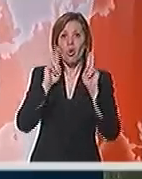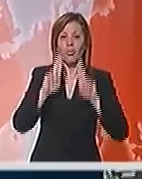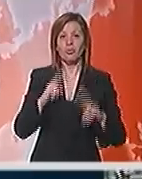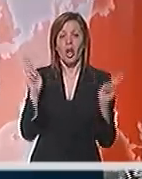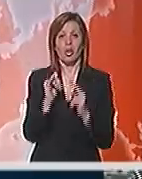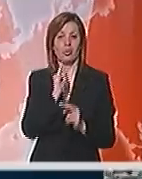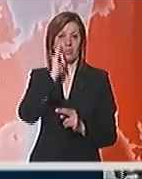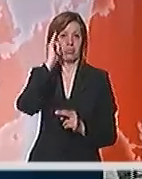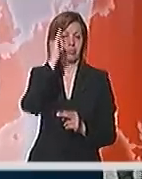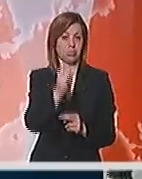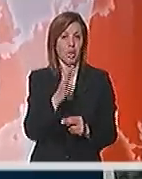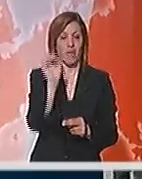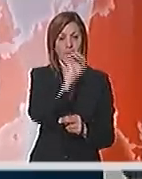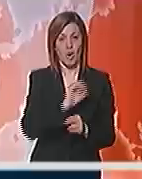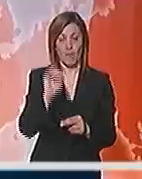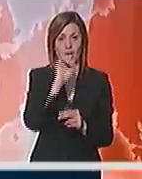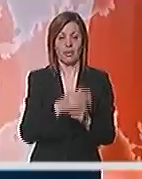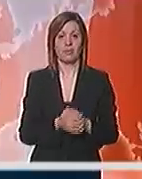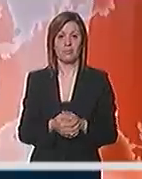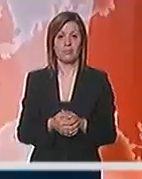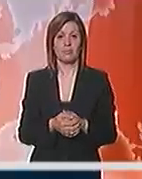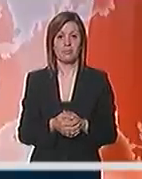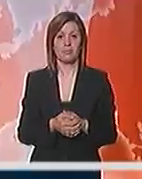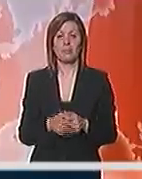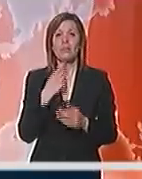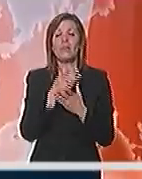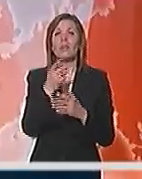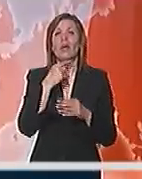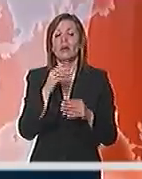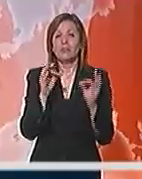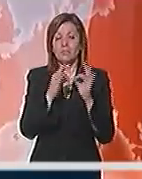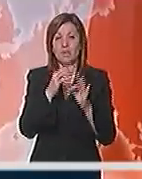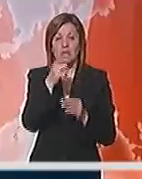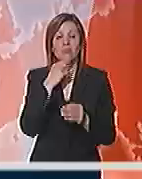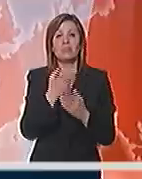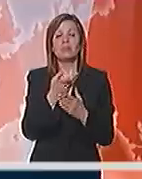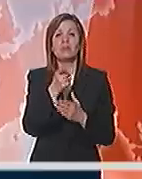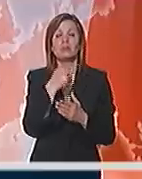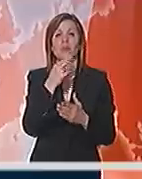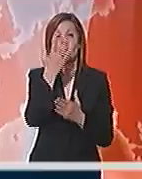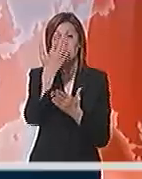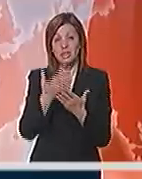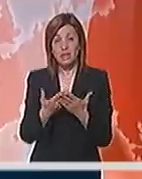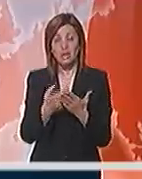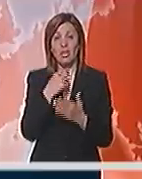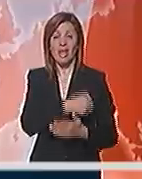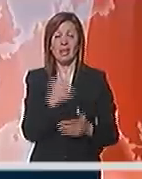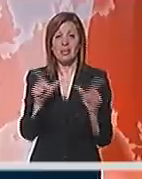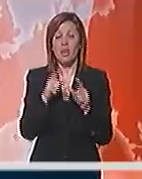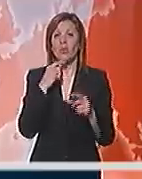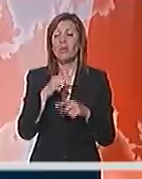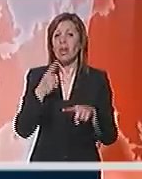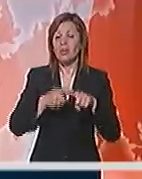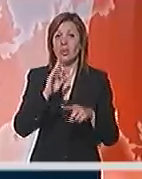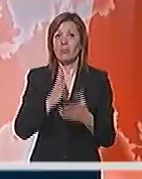lakše doputuju do starog kontinenta. Briselska agencija IHS Global Insight ocenjuje da krize u Grčkoj može